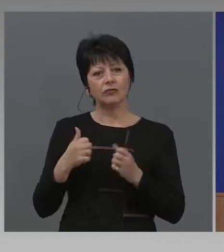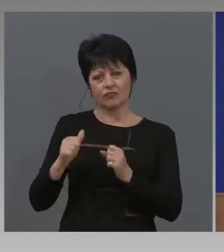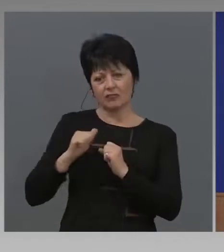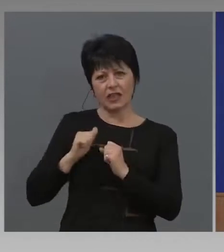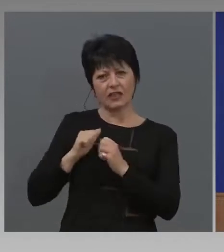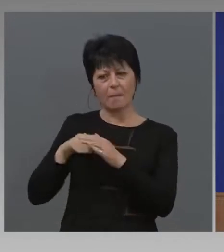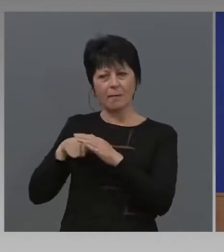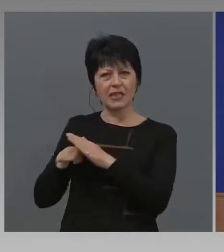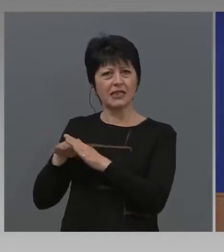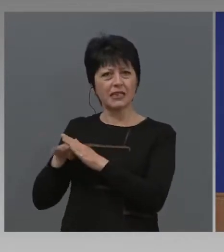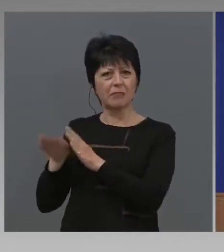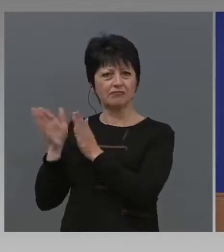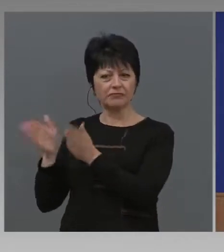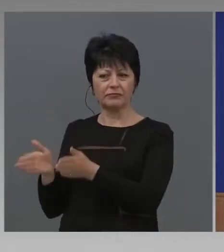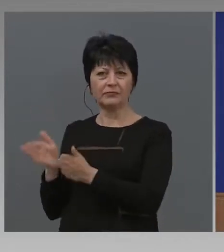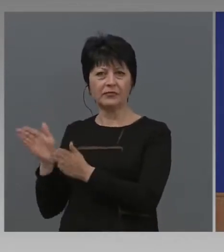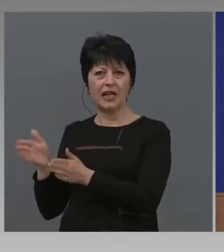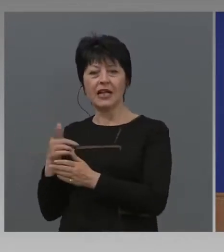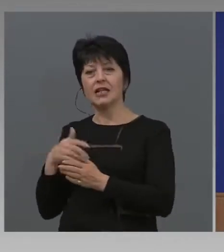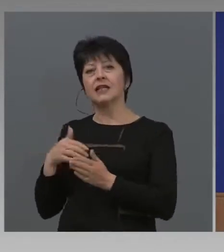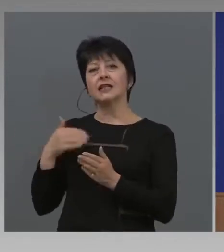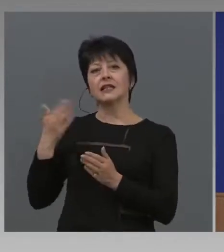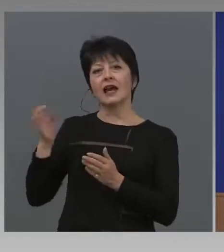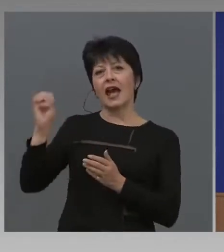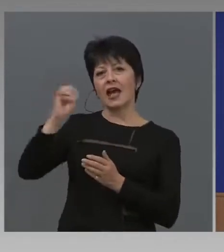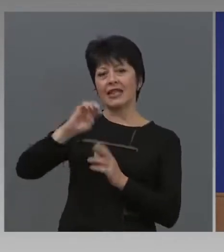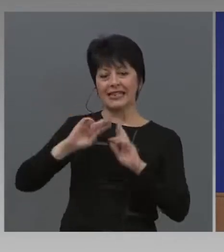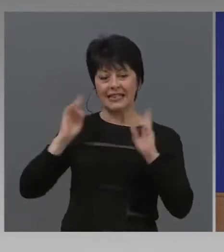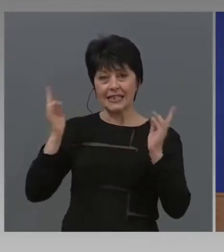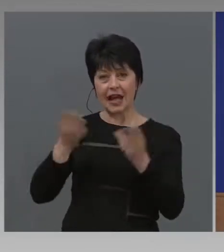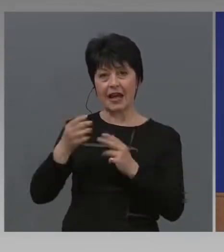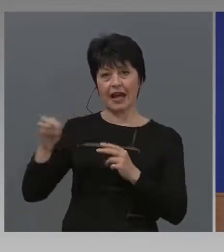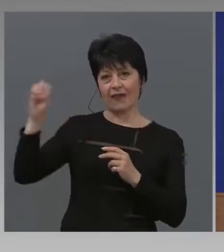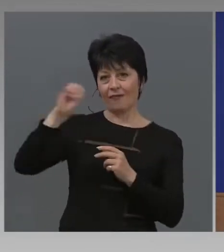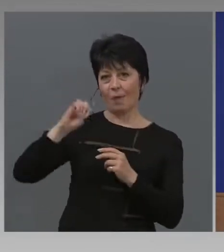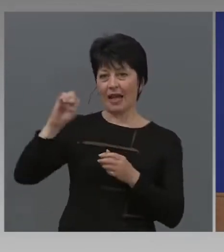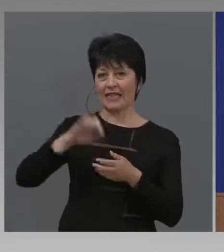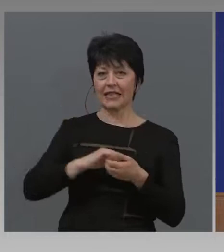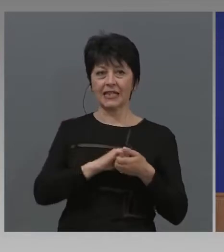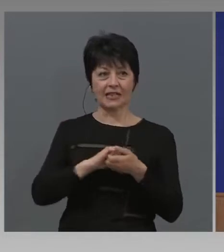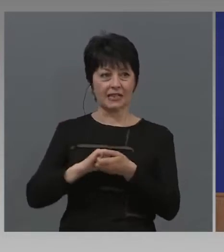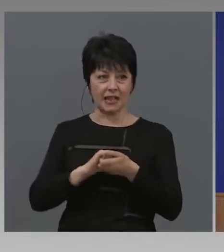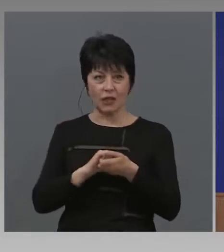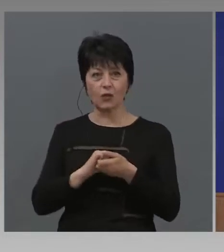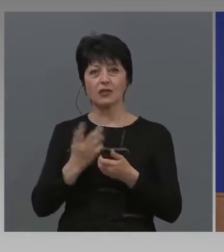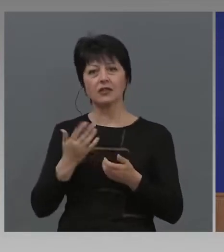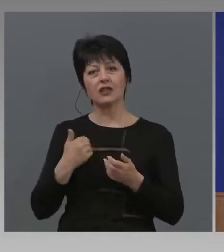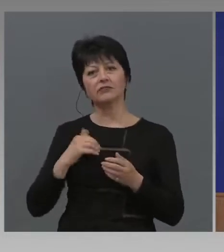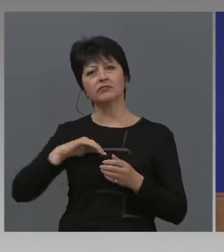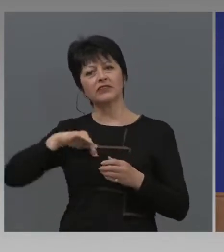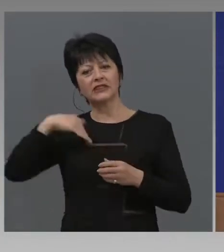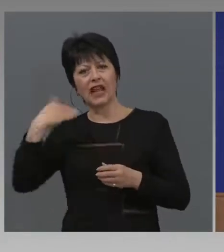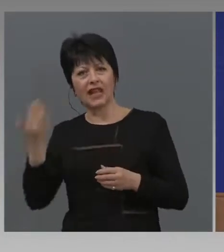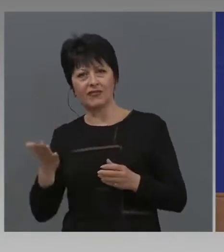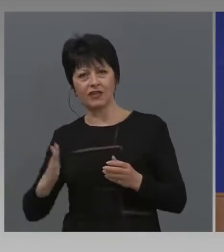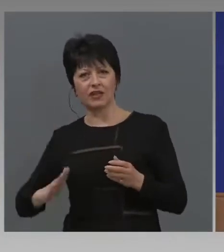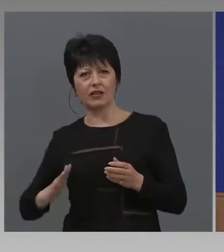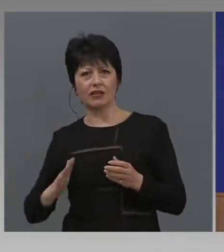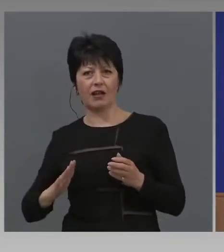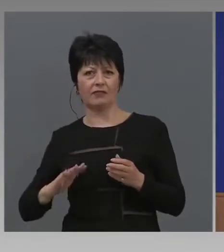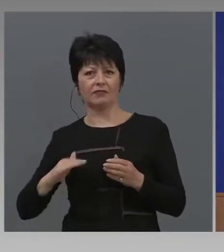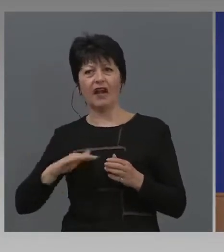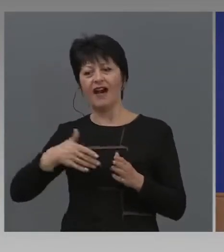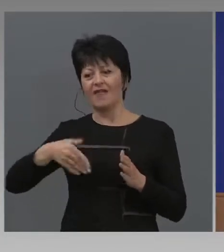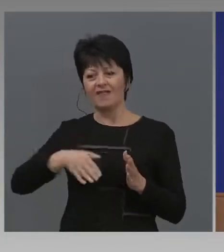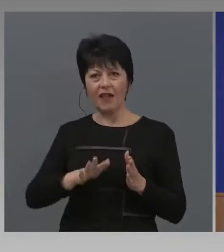целия Европейски съюз. За следваща вълна, защото от медиците казват, че ще има и втори пик, втора вълна. Дали сега, дали